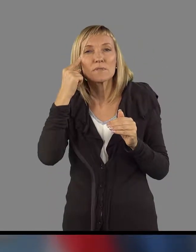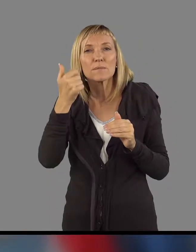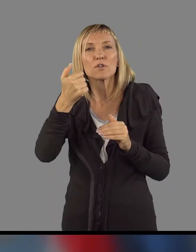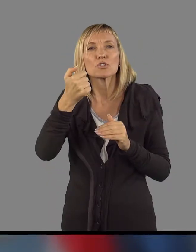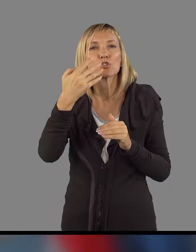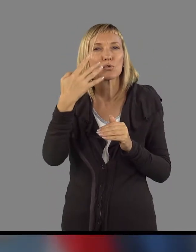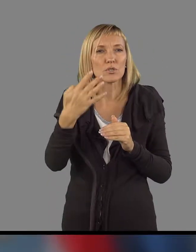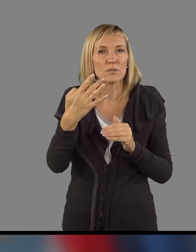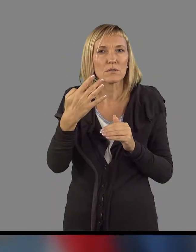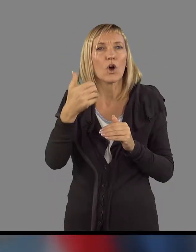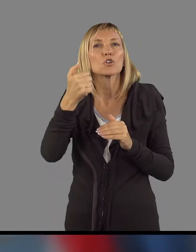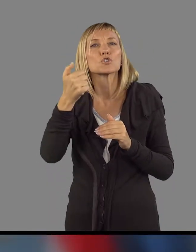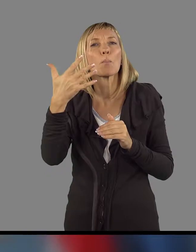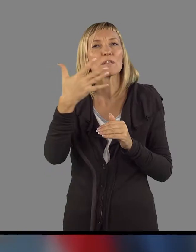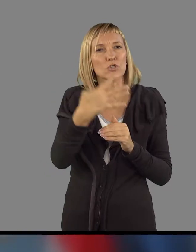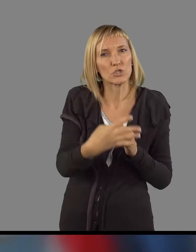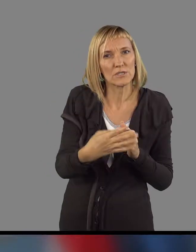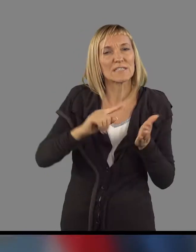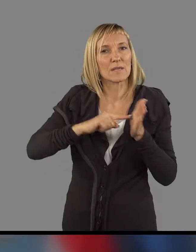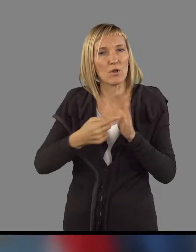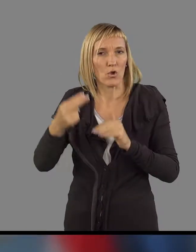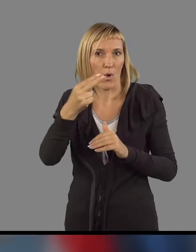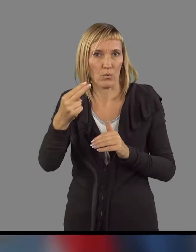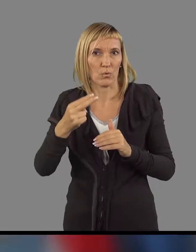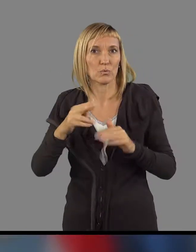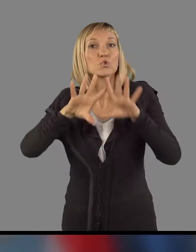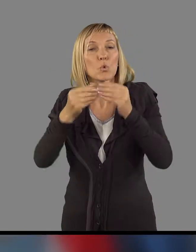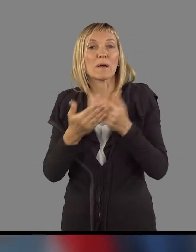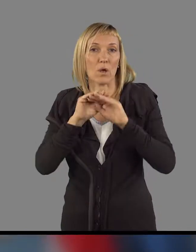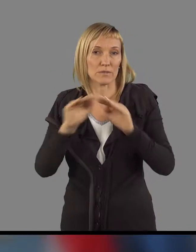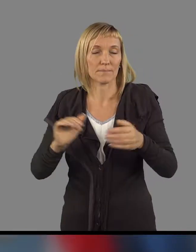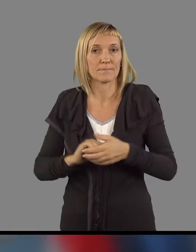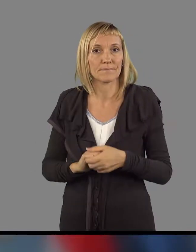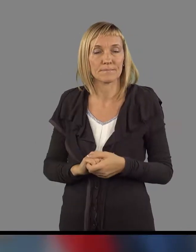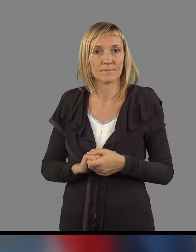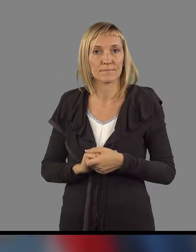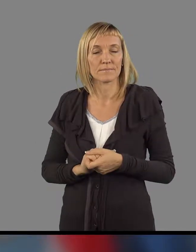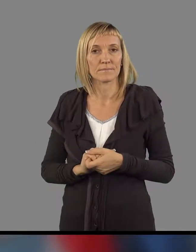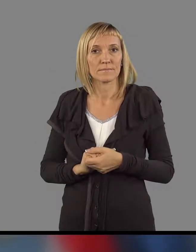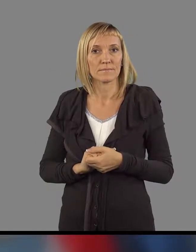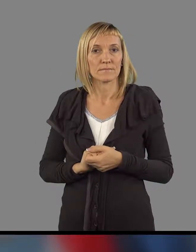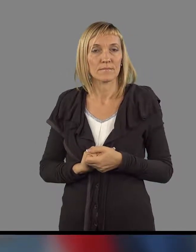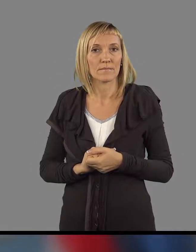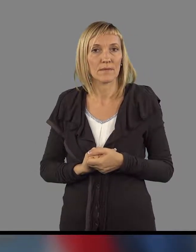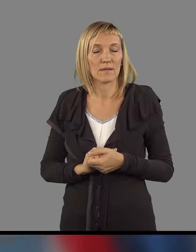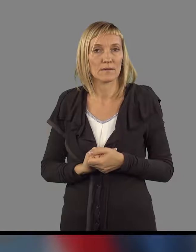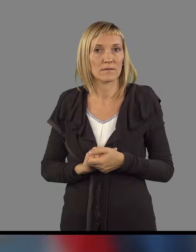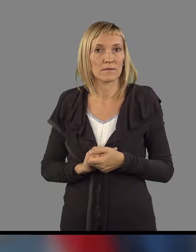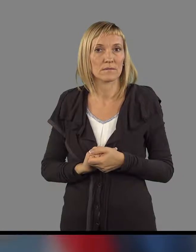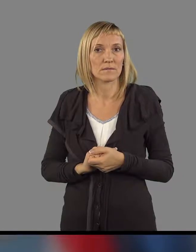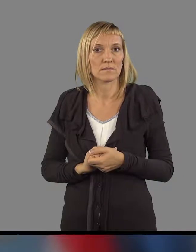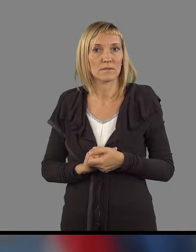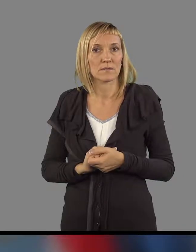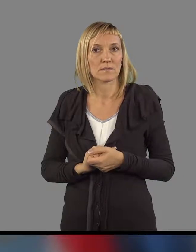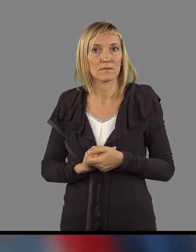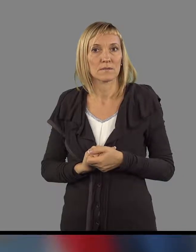145 milijonov evrov. Izvoljite TV Slovenija. Gregor, dano še TV Slovenija, par